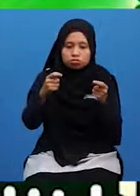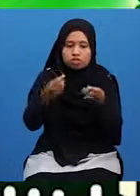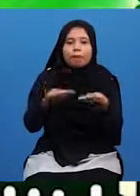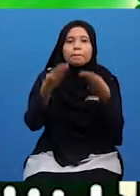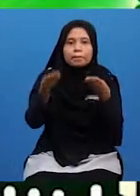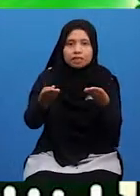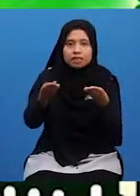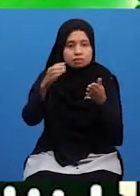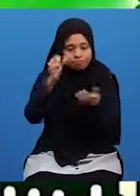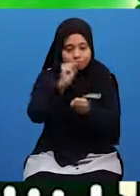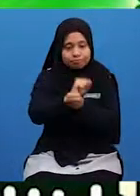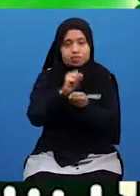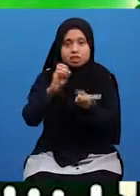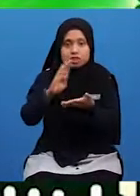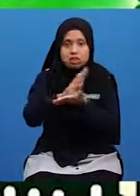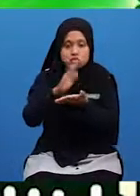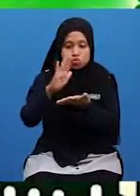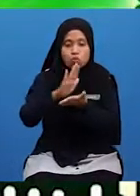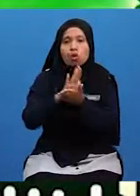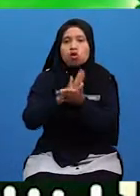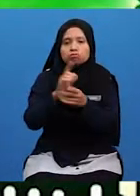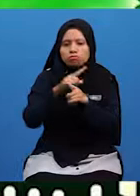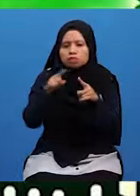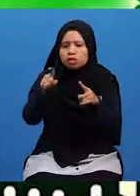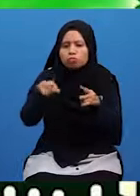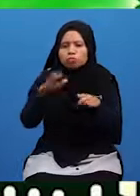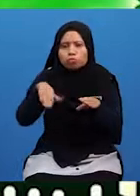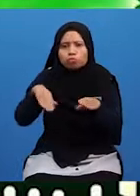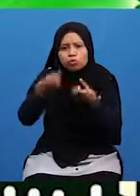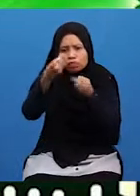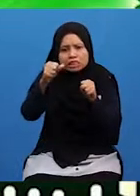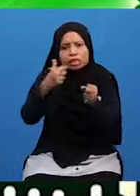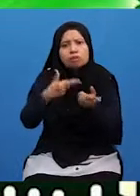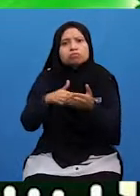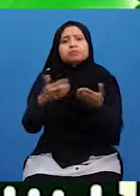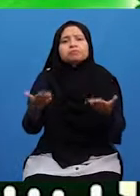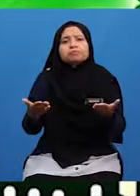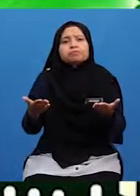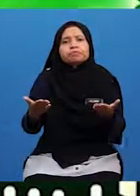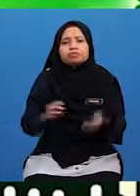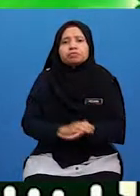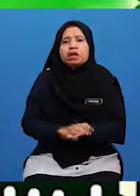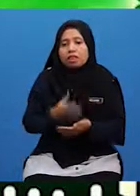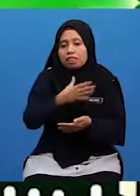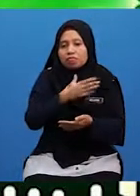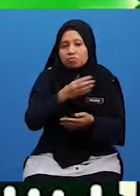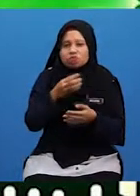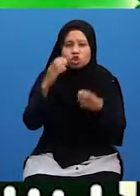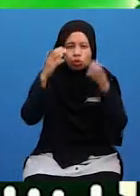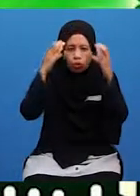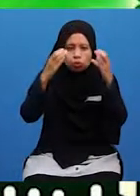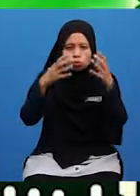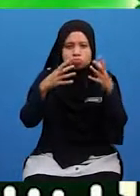Semalam Tetapi Kamu belum menyiapkan kerja sekolah tersebut Dah lah cikgu